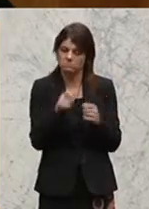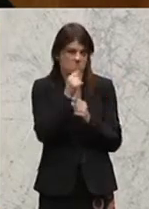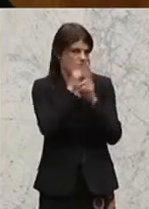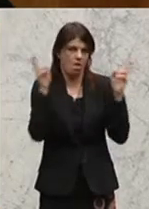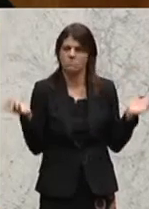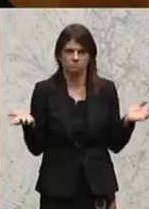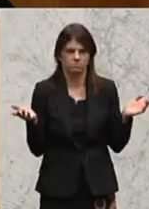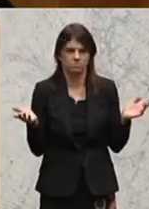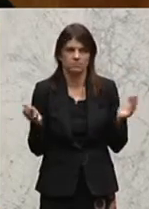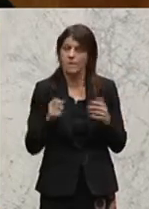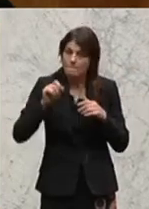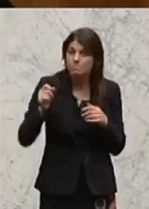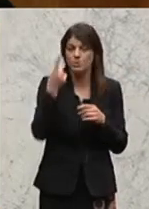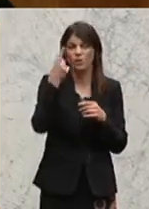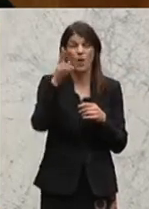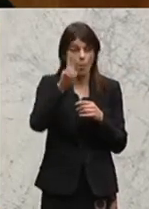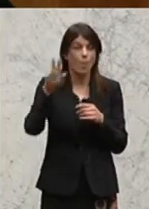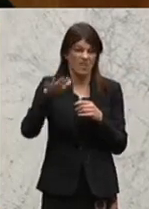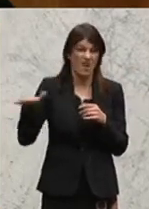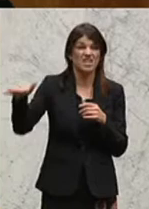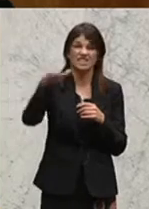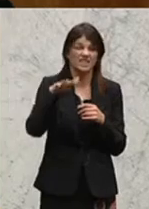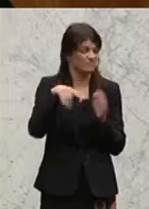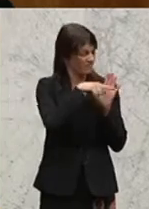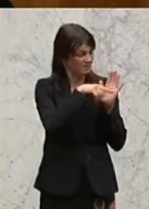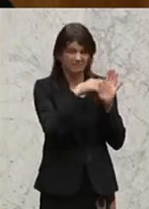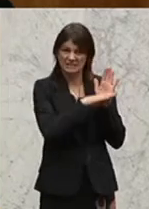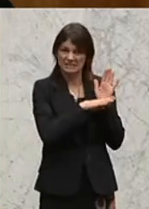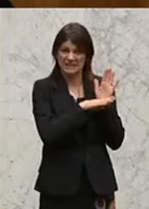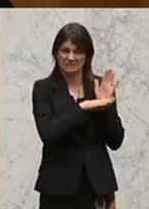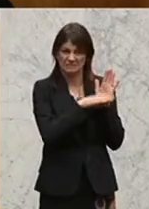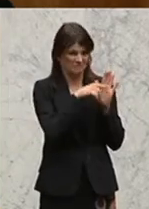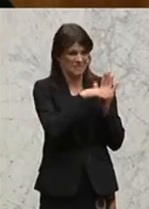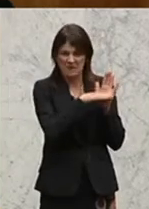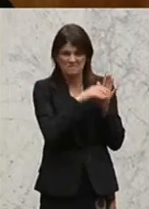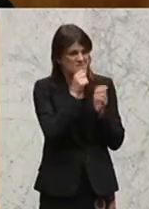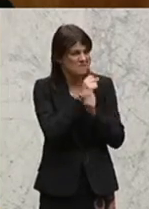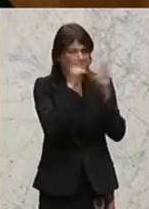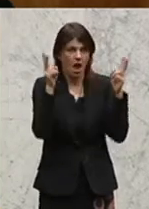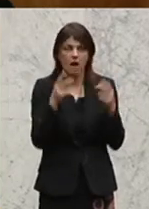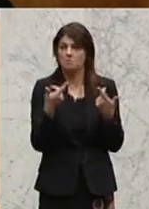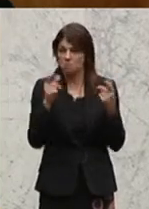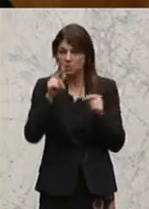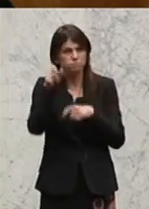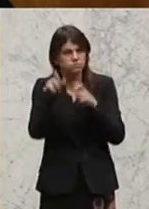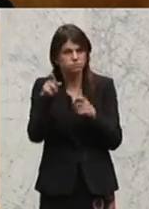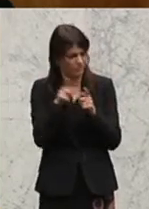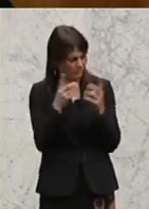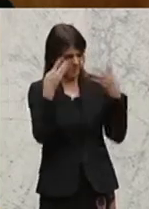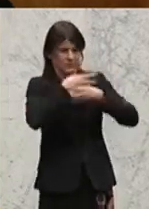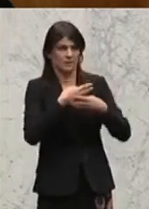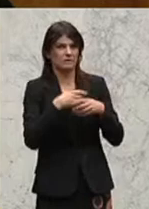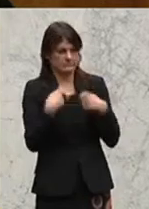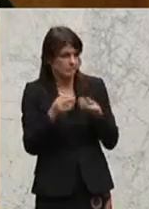und ganz speziell im universitären Bereich. Diese unklaren Regelungen führen zu Verwirrungen, zu